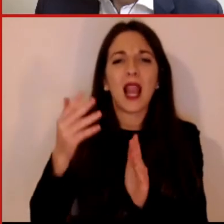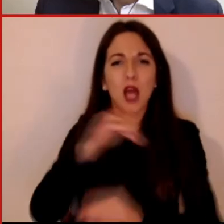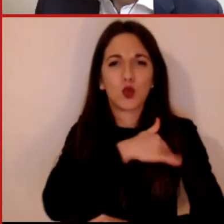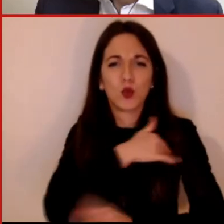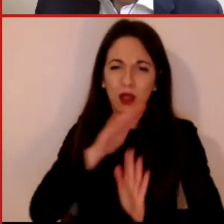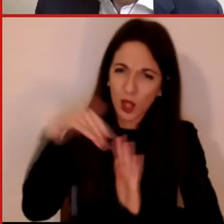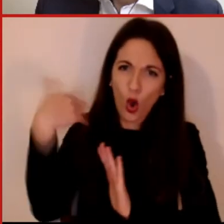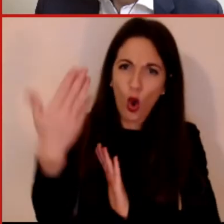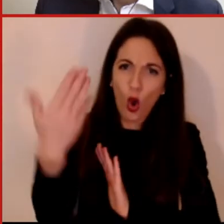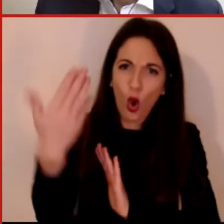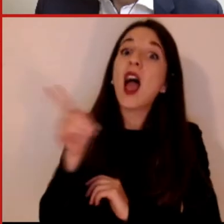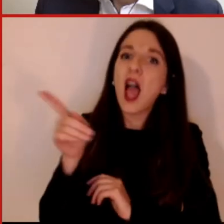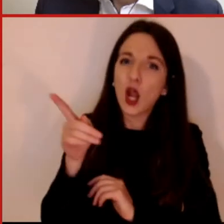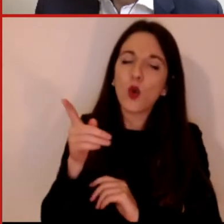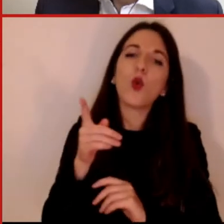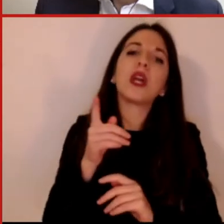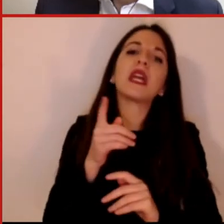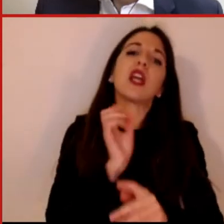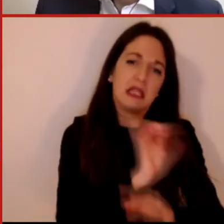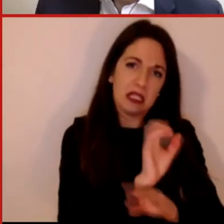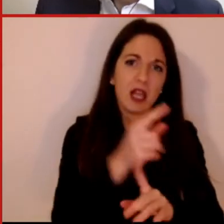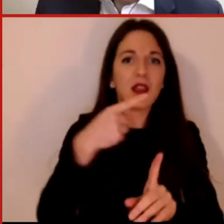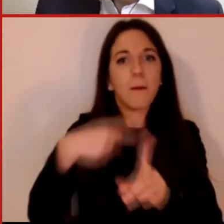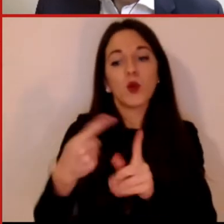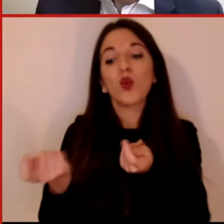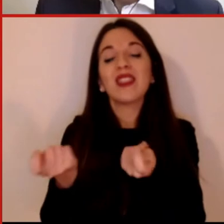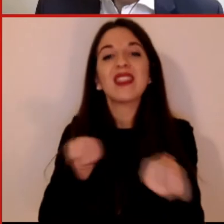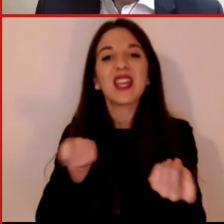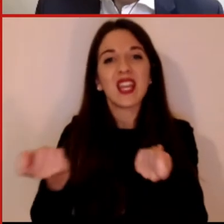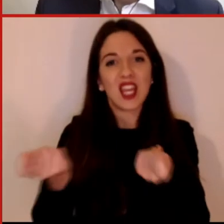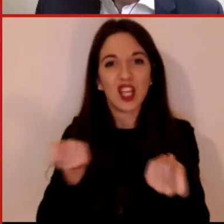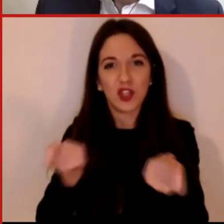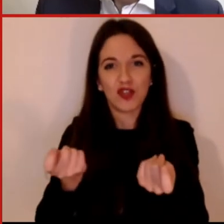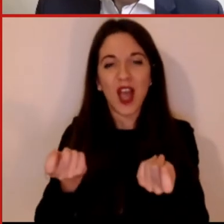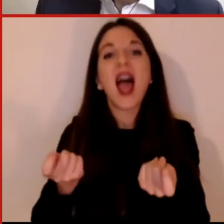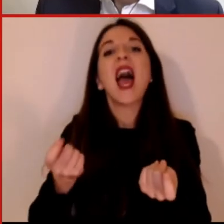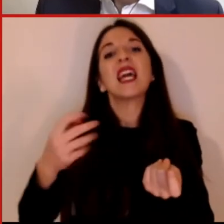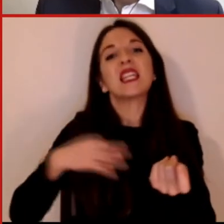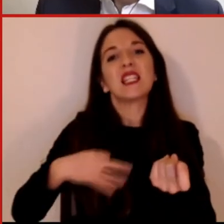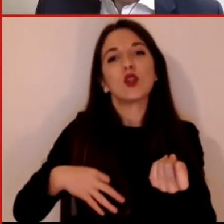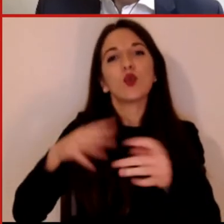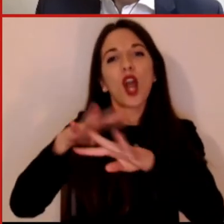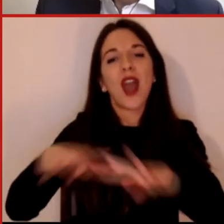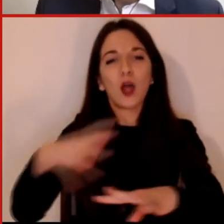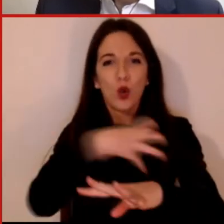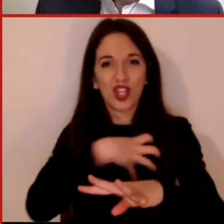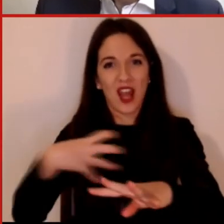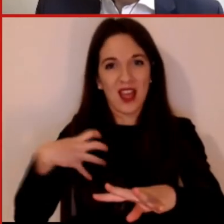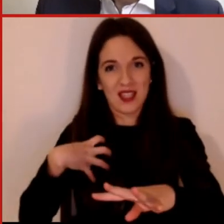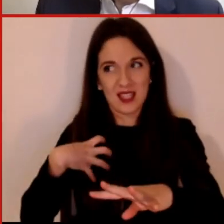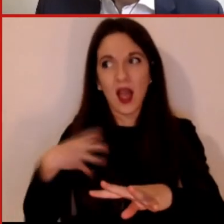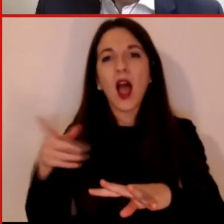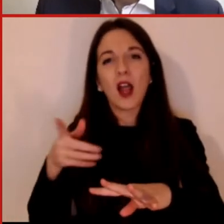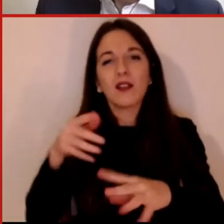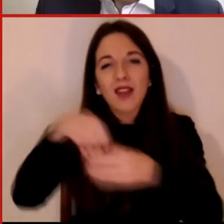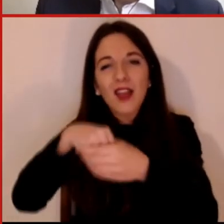Network Science Institute, che è un soggetto di ricerca interdisciplinare che raccoglie circa una quindicina di facolti. Oggi